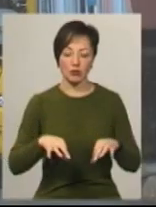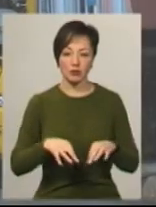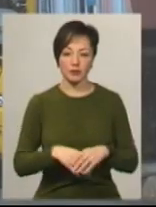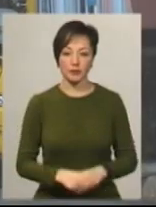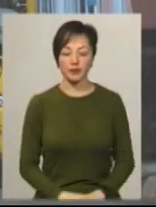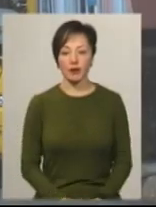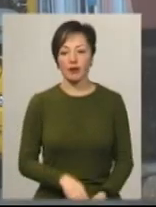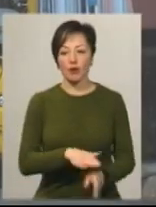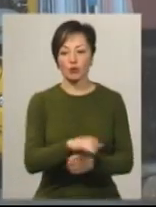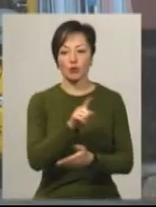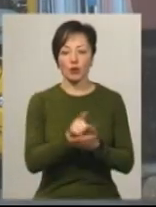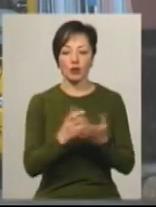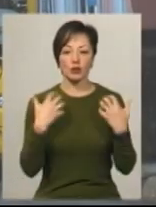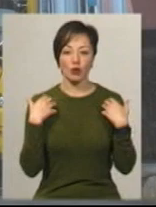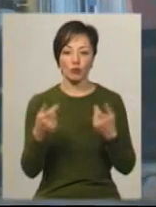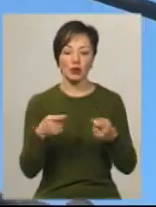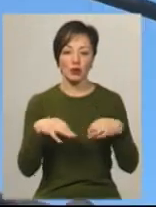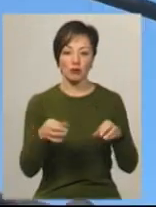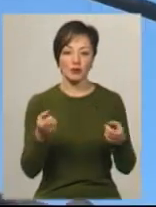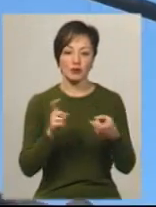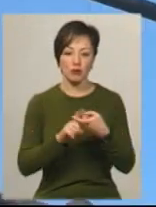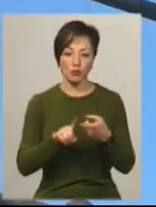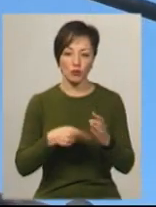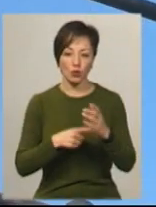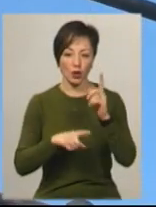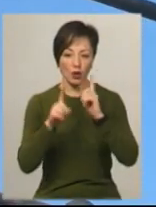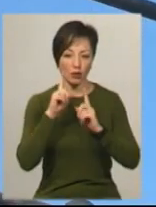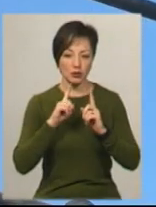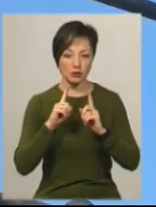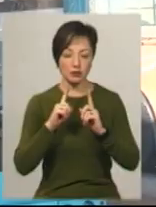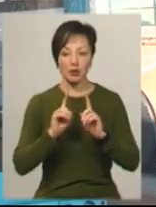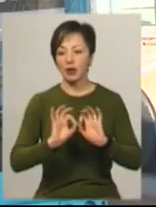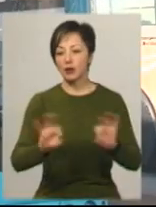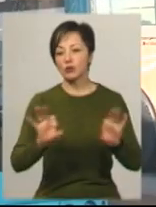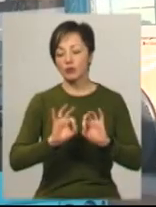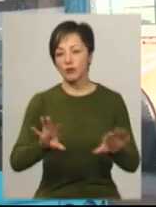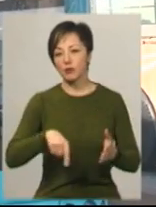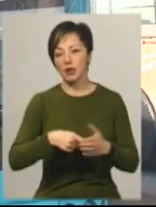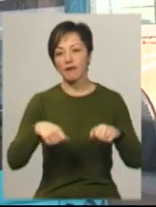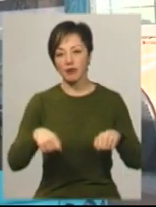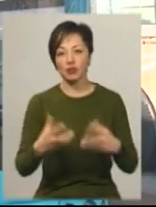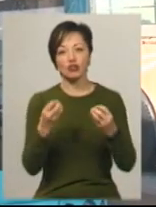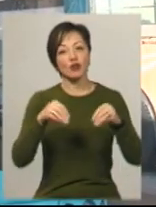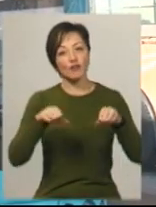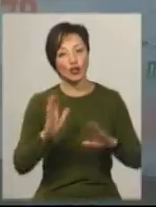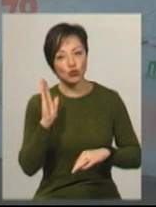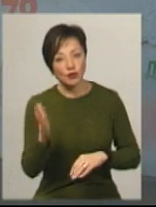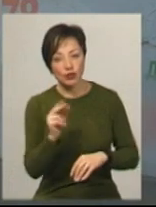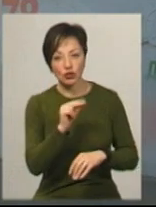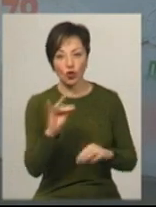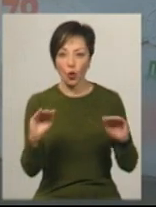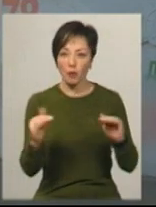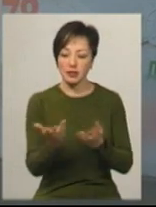Виконуючи обов'язки начальника управління транспорту Хмельницької міської ради Сергій Шепарев розповів, міська влада ще вирішуватиме, чи